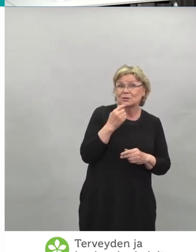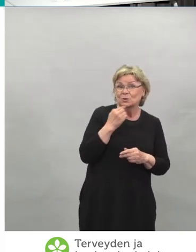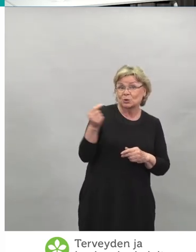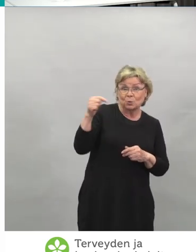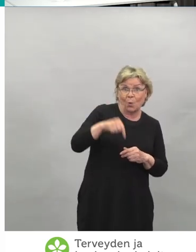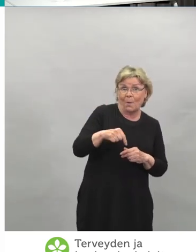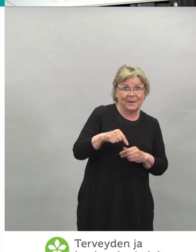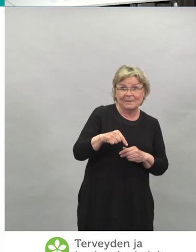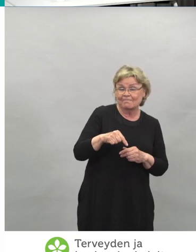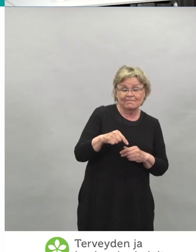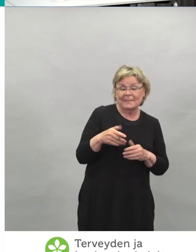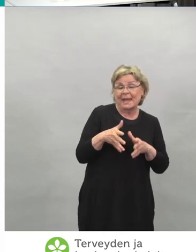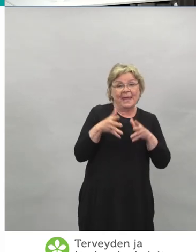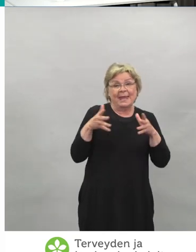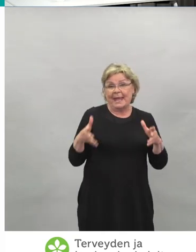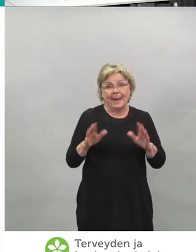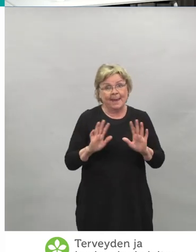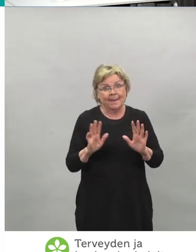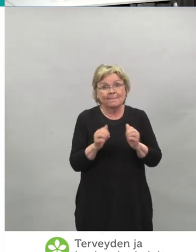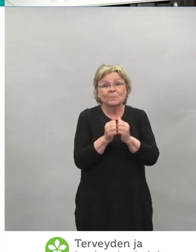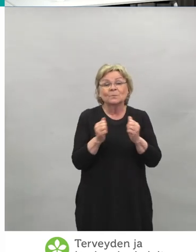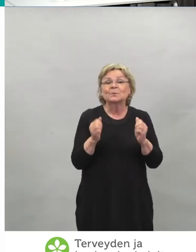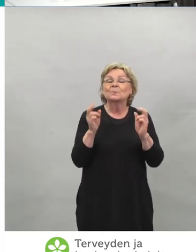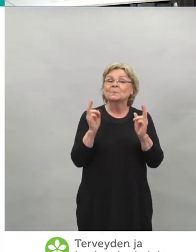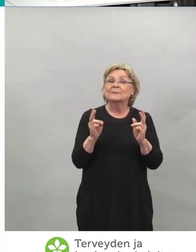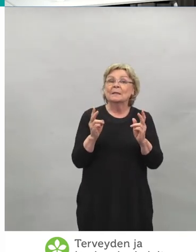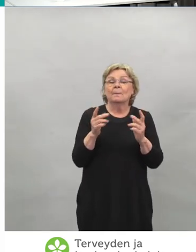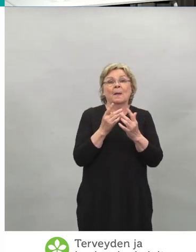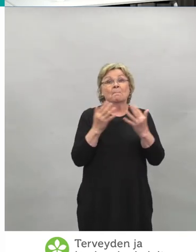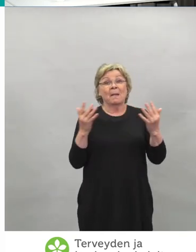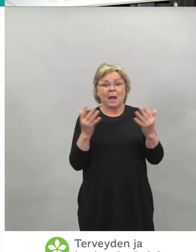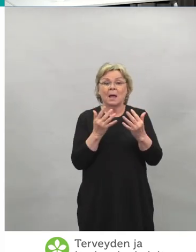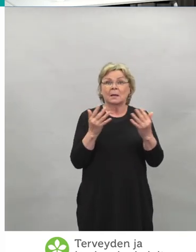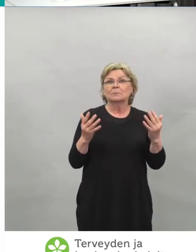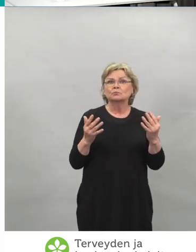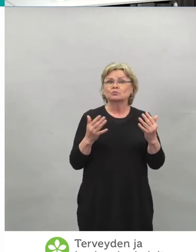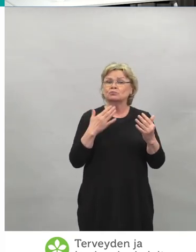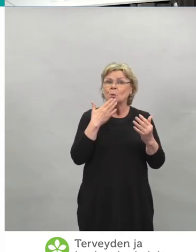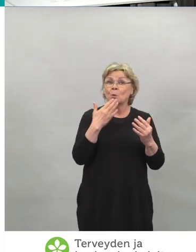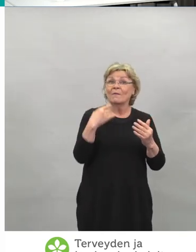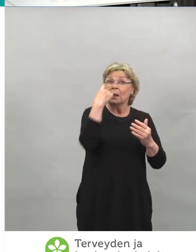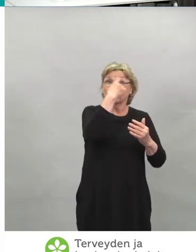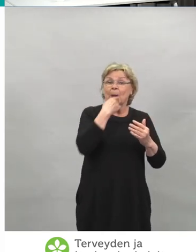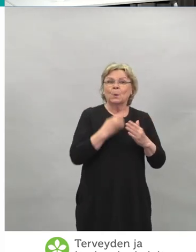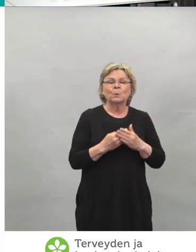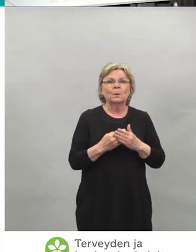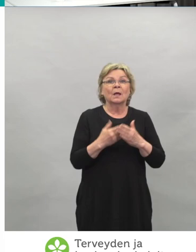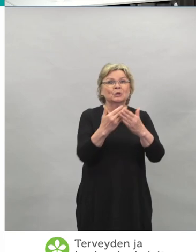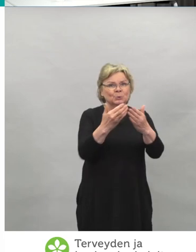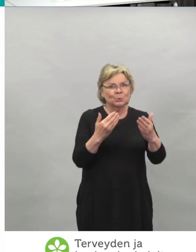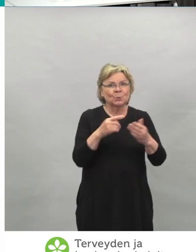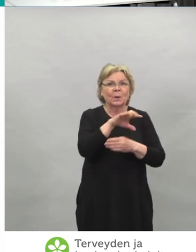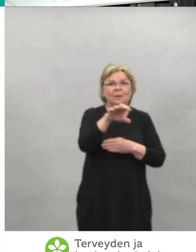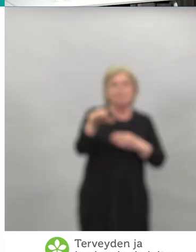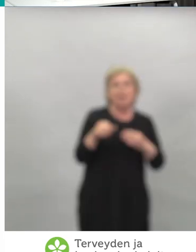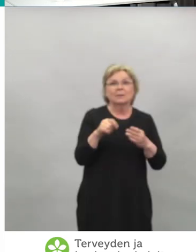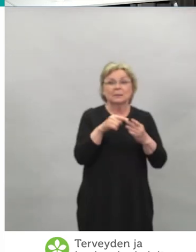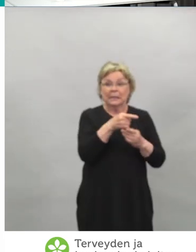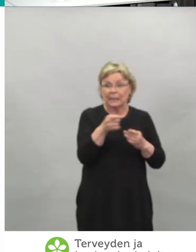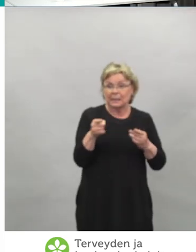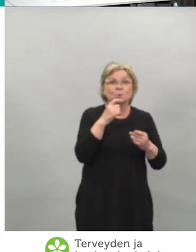silti nämä määrät näyttävät varsin lupaavilta siinä mielessä, että ihan varmasti kyllä kaikille suomalaisille kaksi